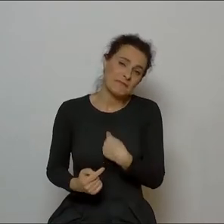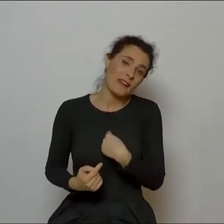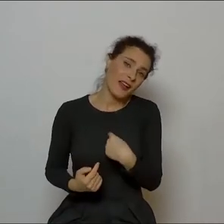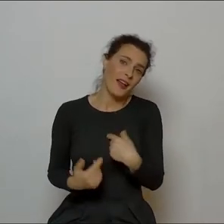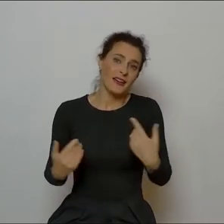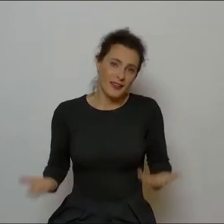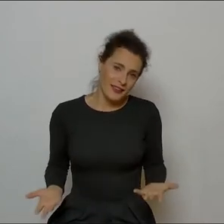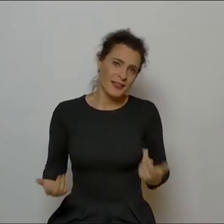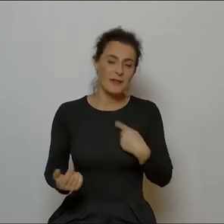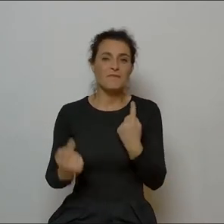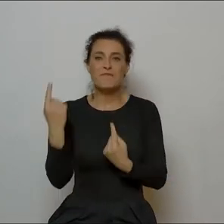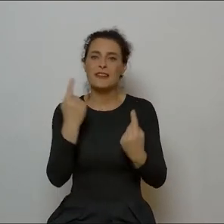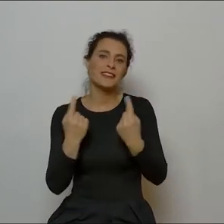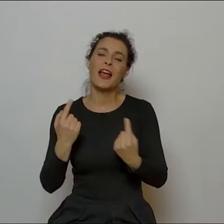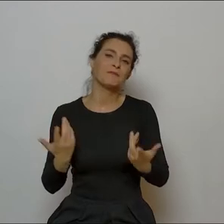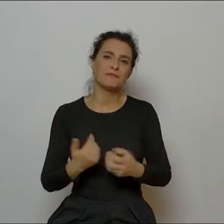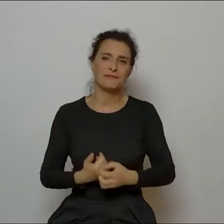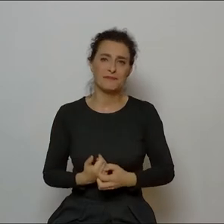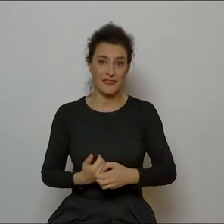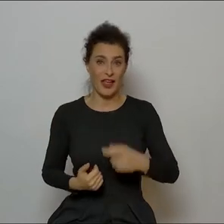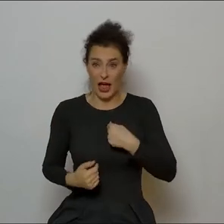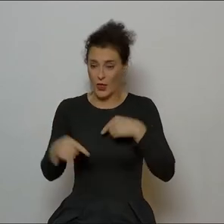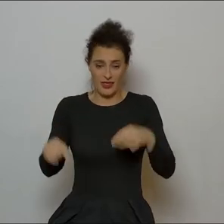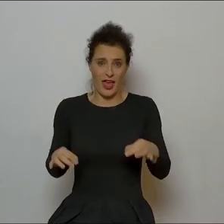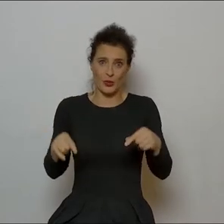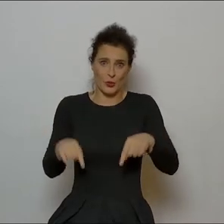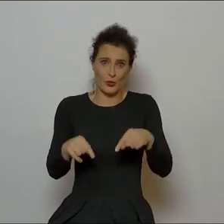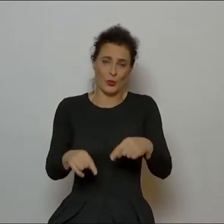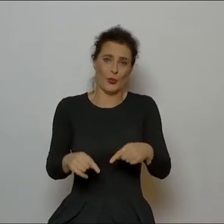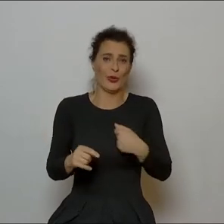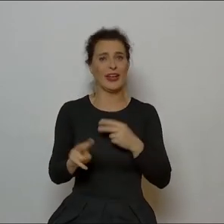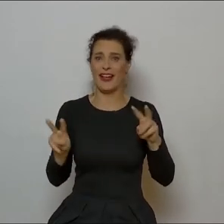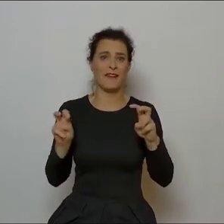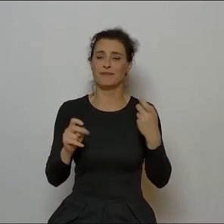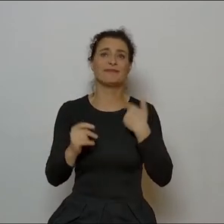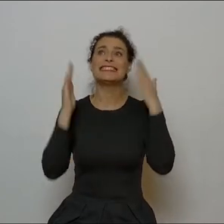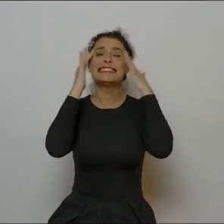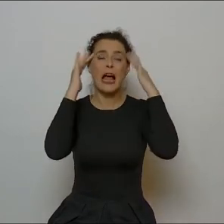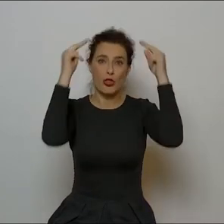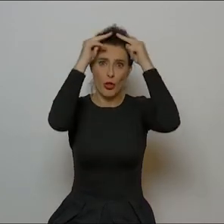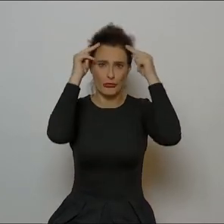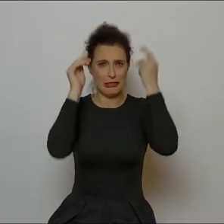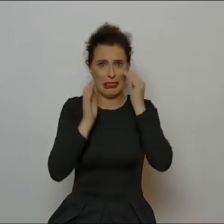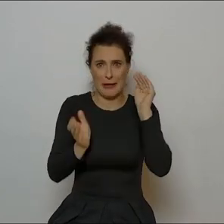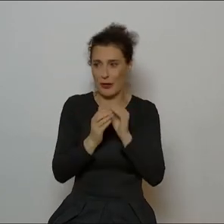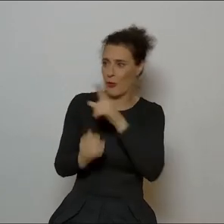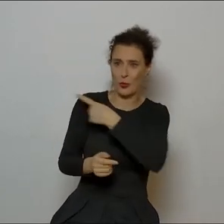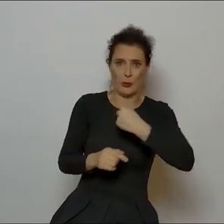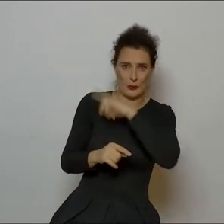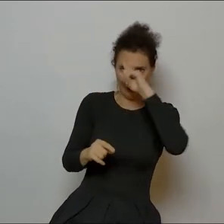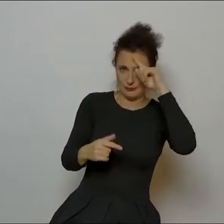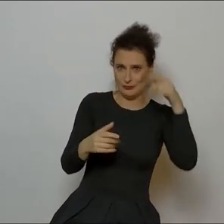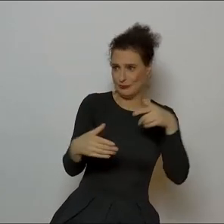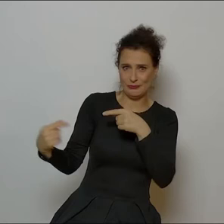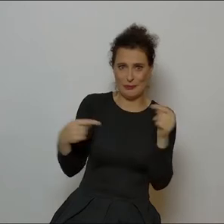może najmniej znającą się na Norwidzie osobą uczestniczącą tutaj w panelu, bo